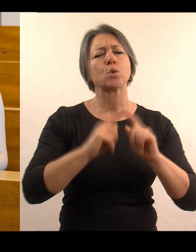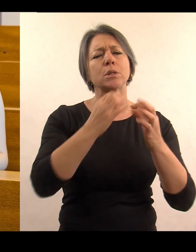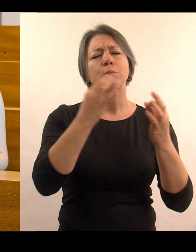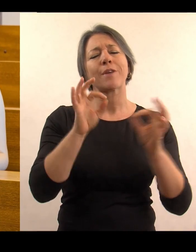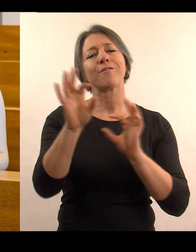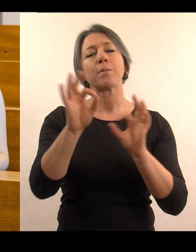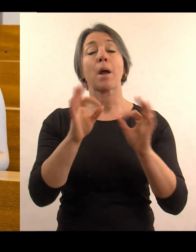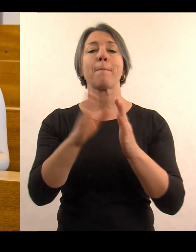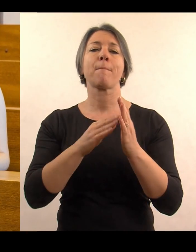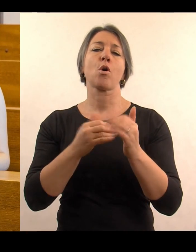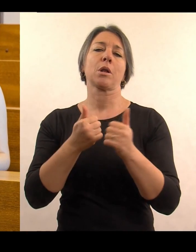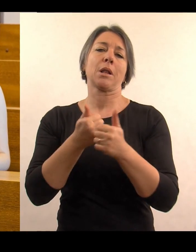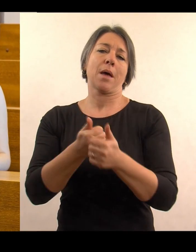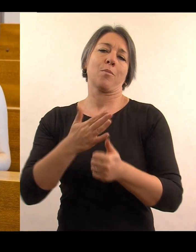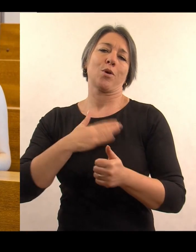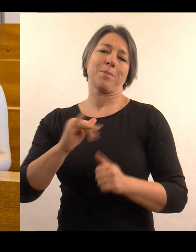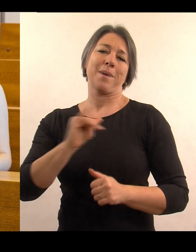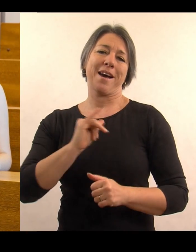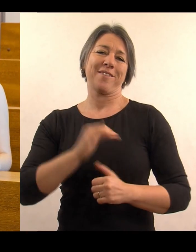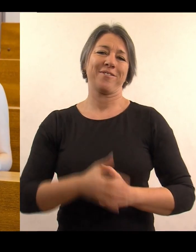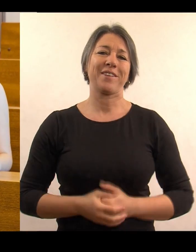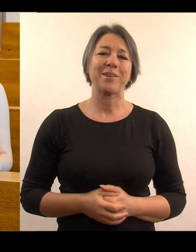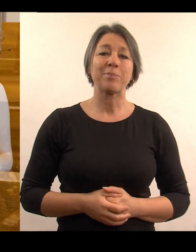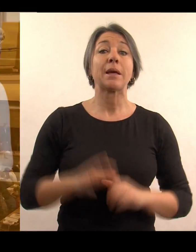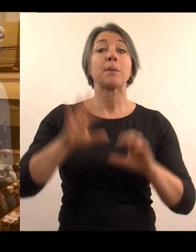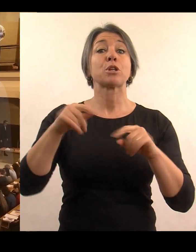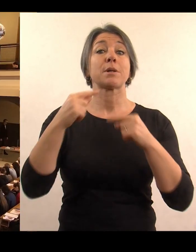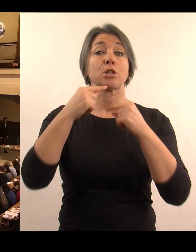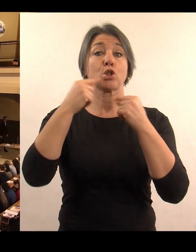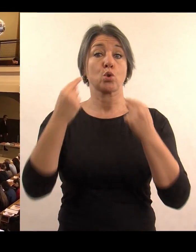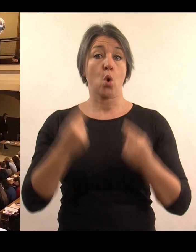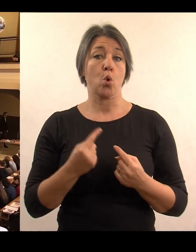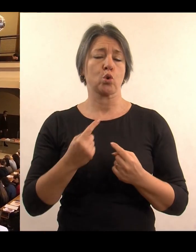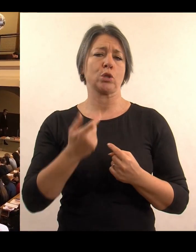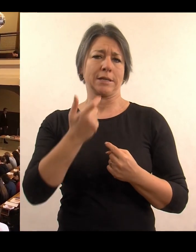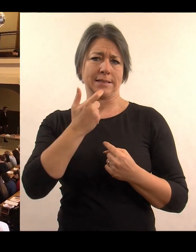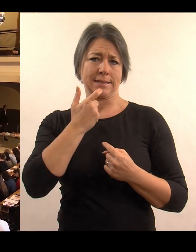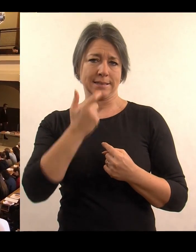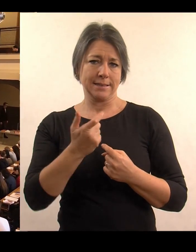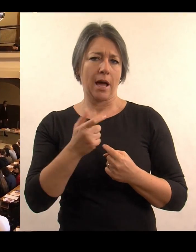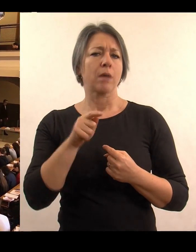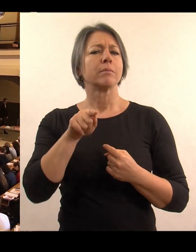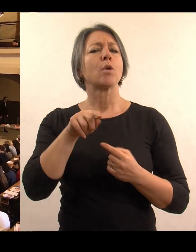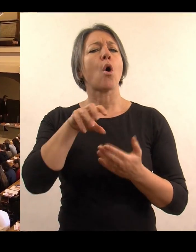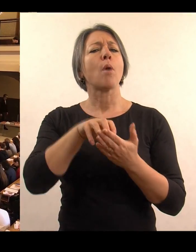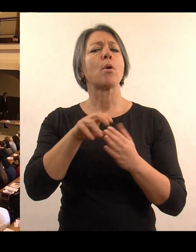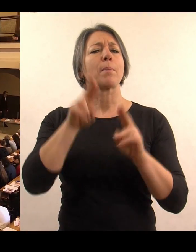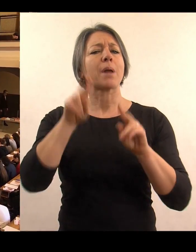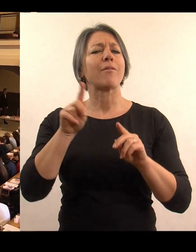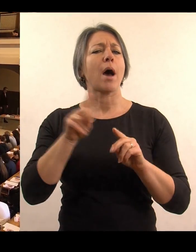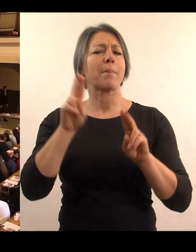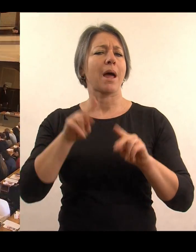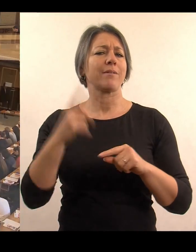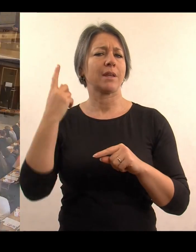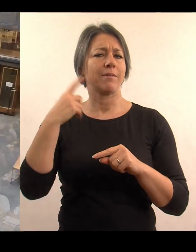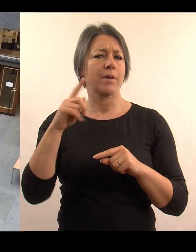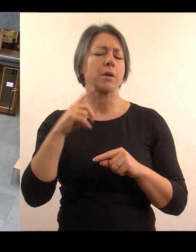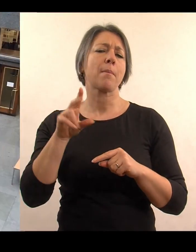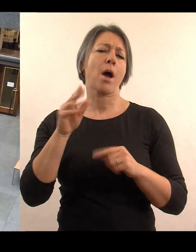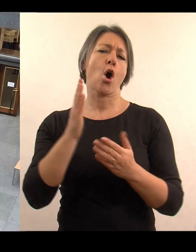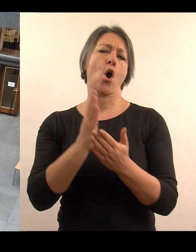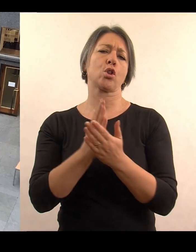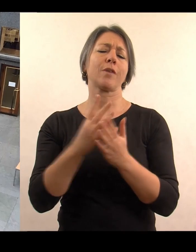Ohledně přijímacího řízení do Magisterského studijního programu Právo a právní věda, fakulta využívá národní srovnávací zkoušky od